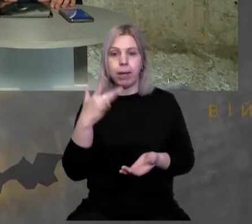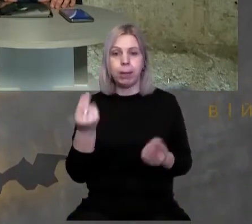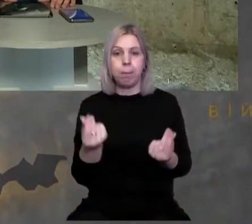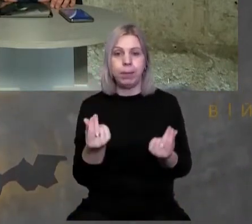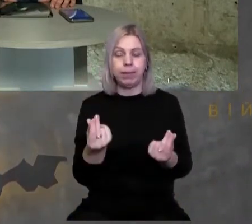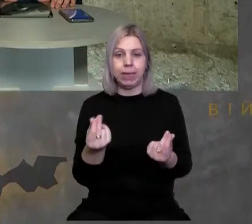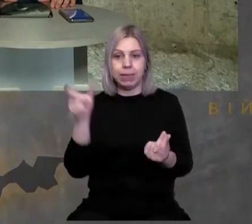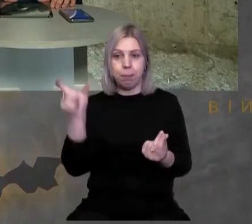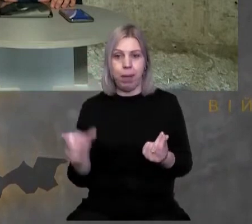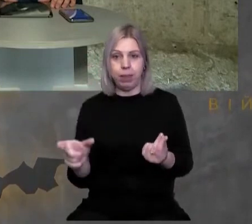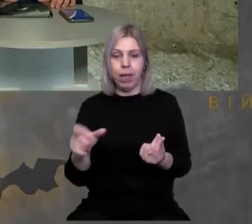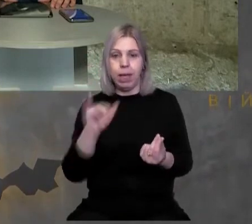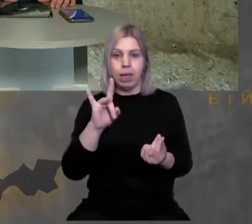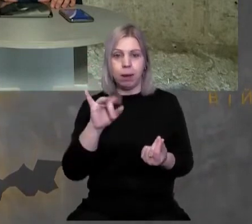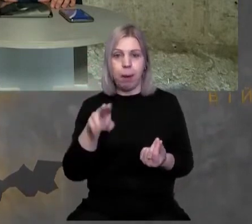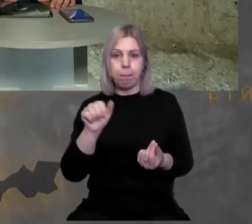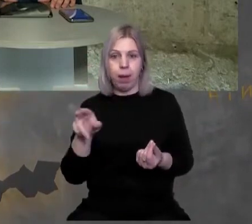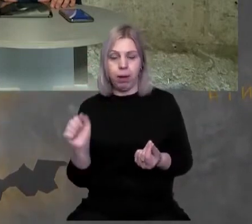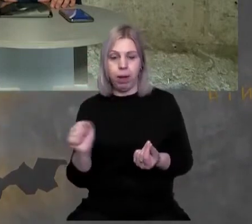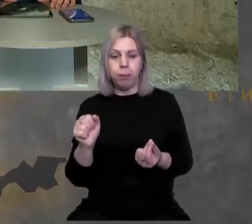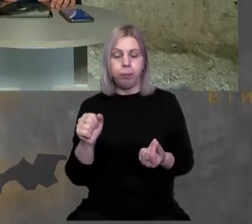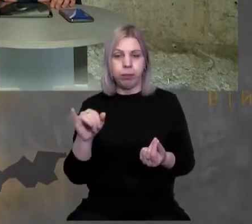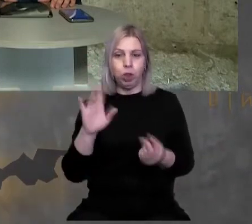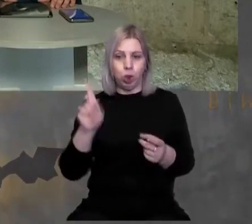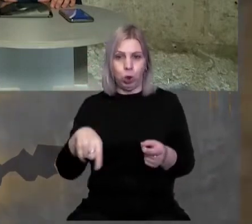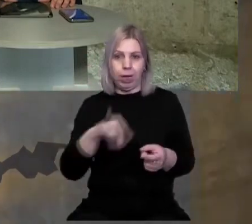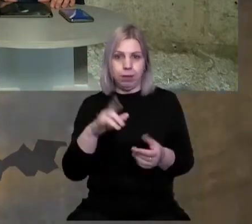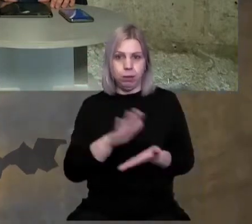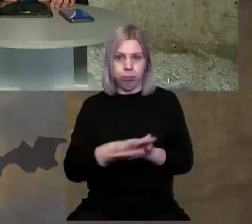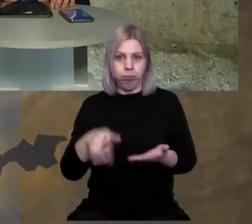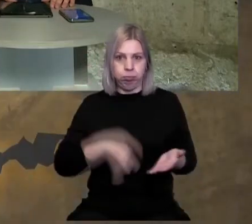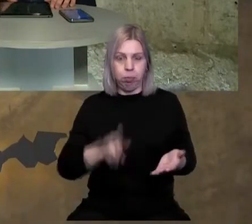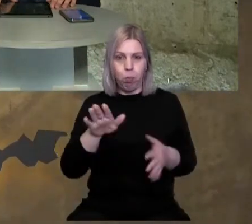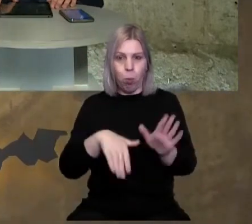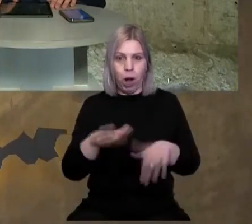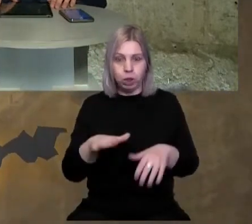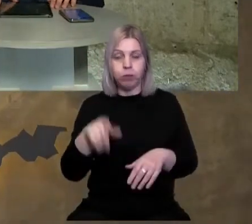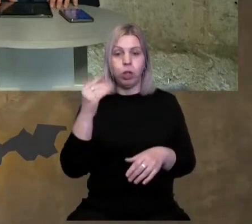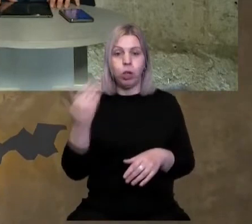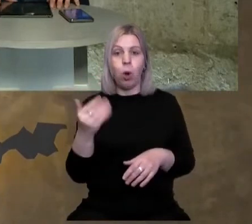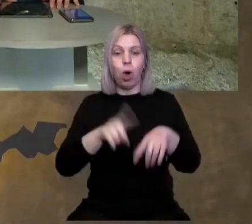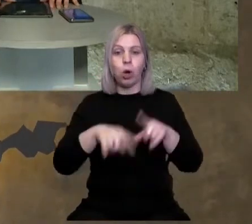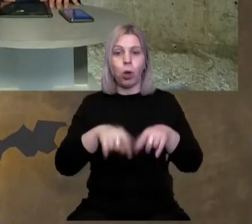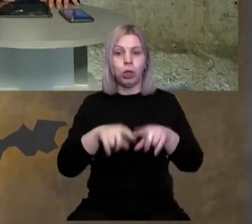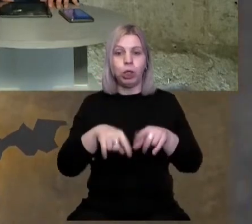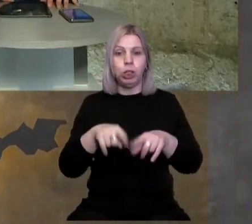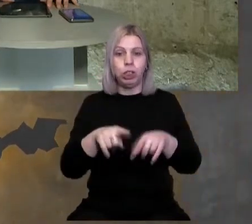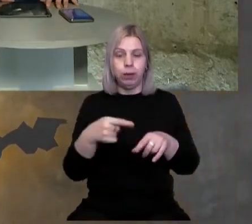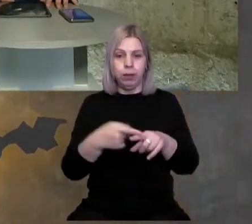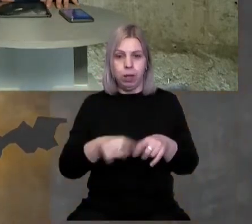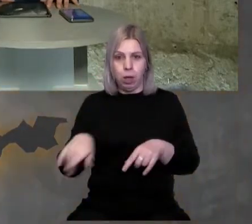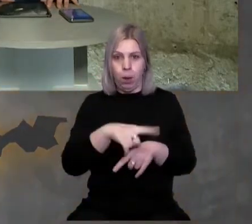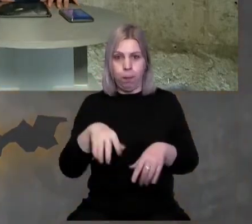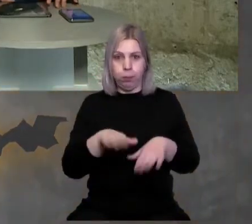бізнесмена Імри Пака, виходця з Мукачева, то його вже родичі, виходці з